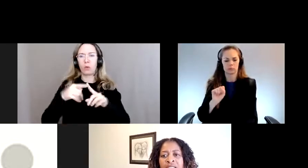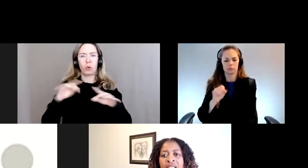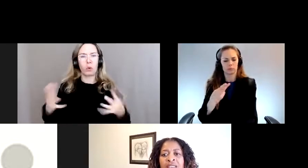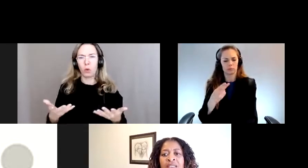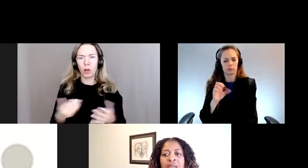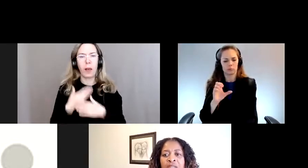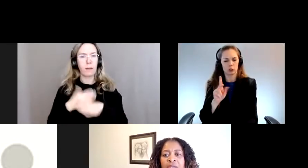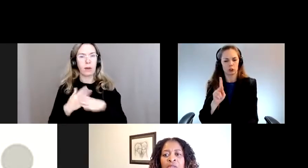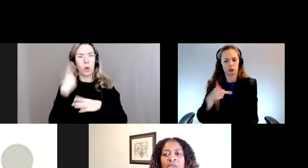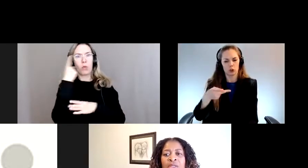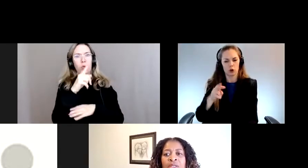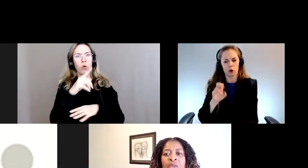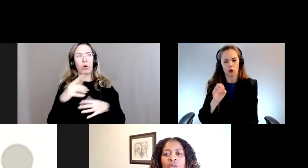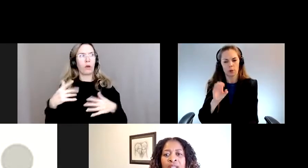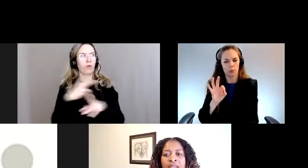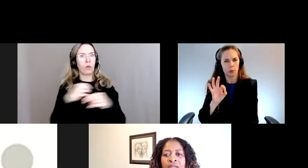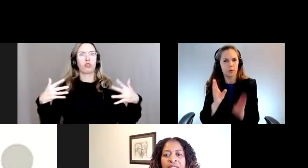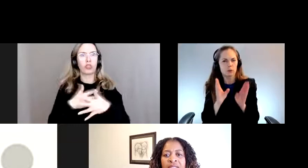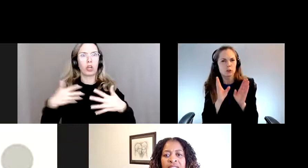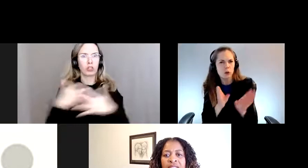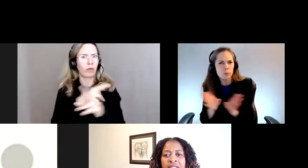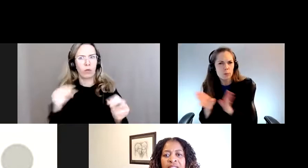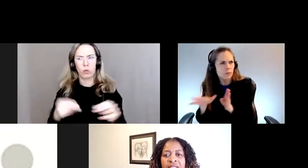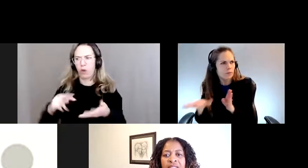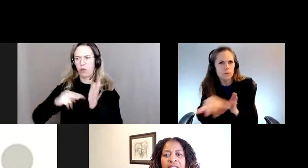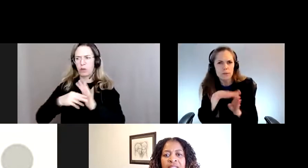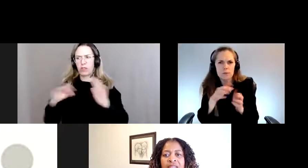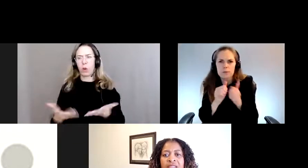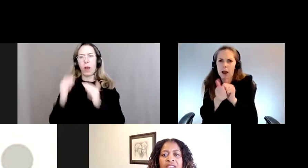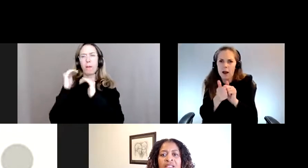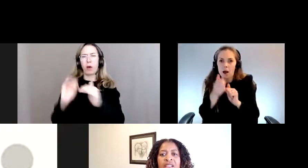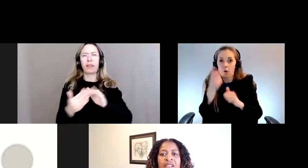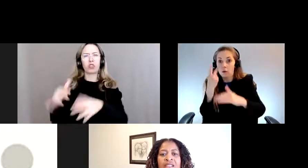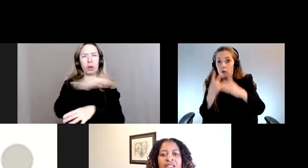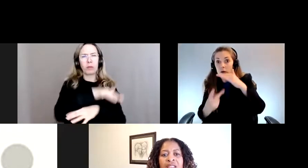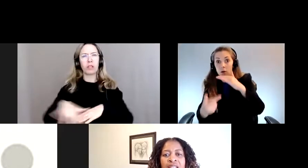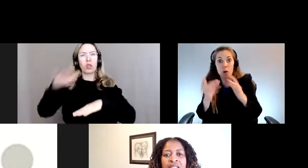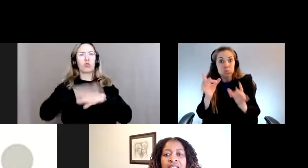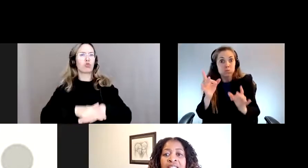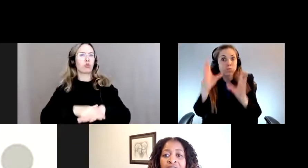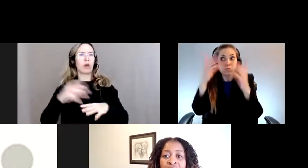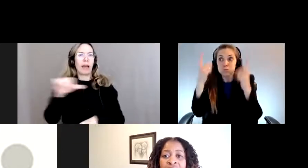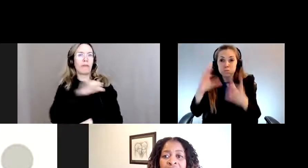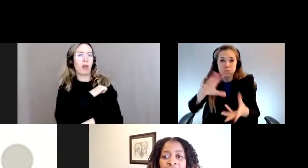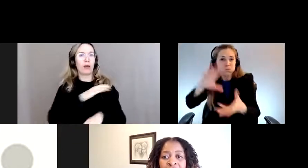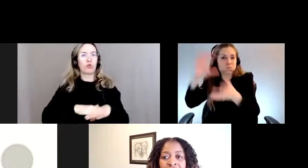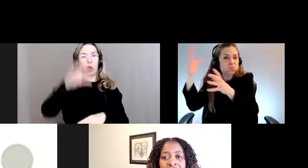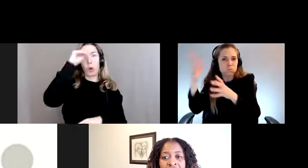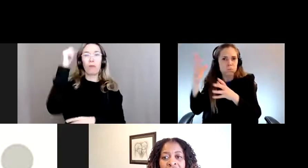pour être à l'abri des chocs? Qu'est-ce que ça peut vouloir dire de protéger nos communautés contre la violence fondée sur le genre en période de crise